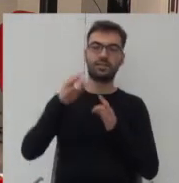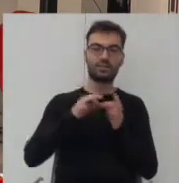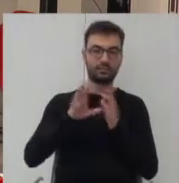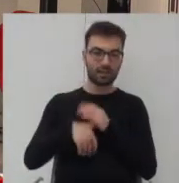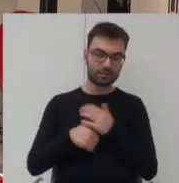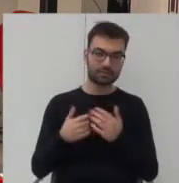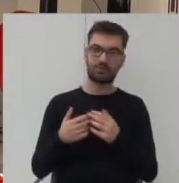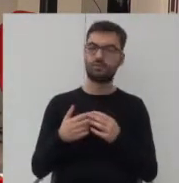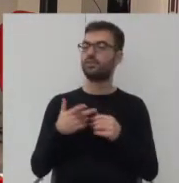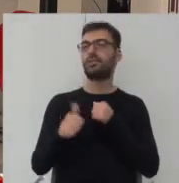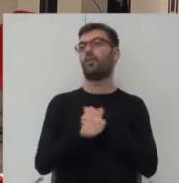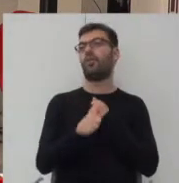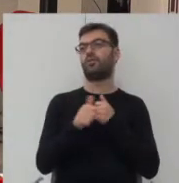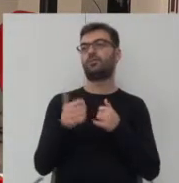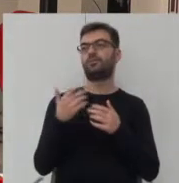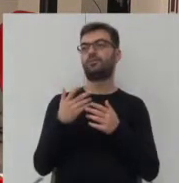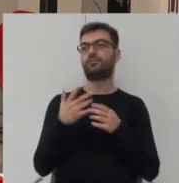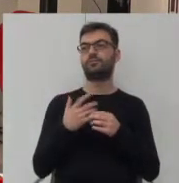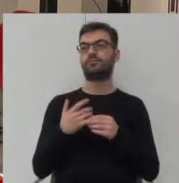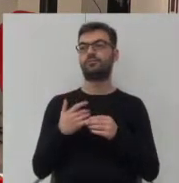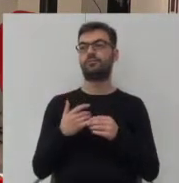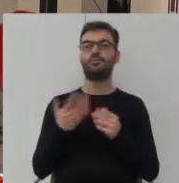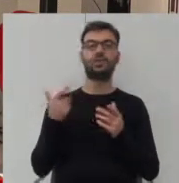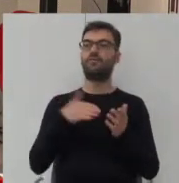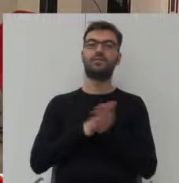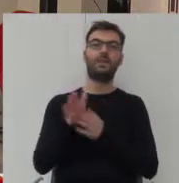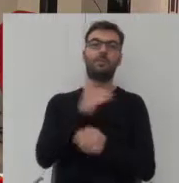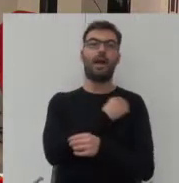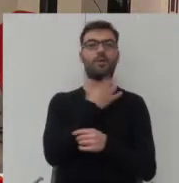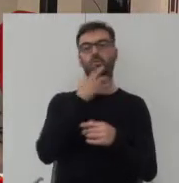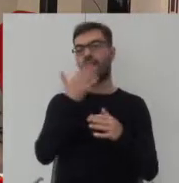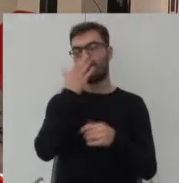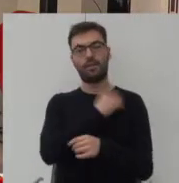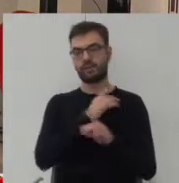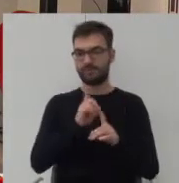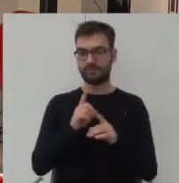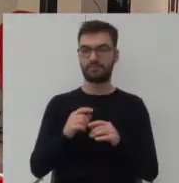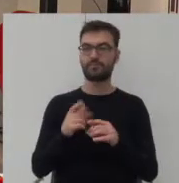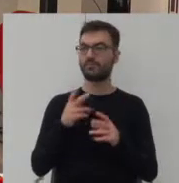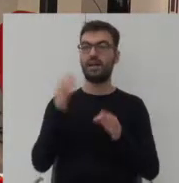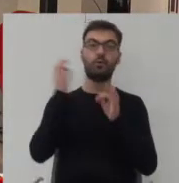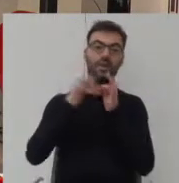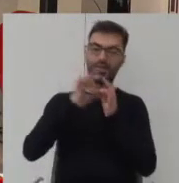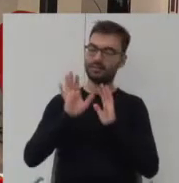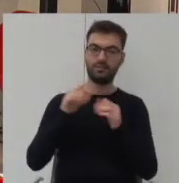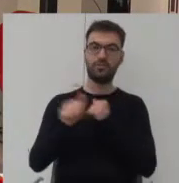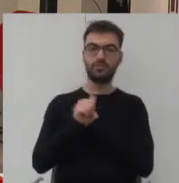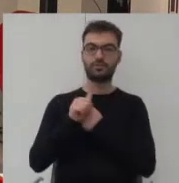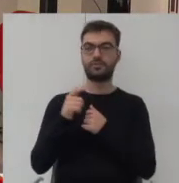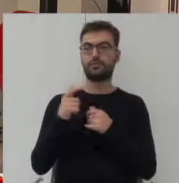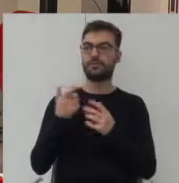I nie chodzi tutaj o określenie już na samym wstępie materiałów bądź detali wykonania, ale chodzi o